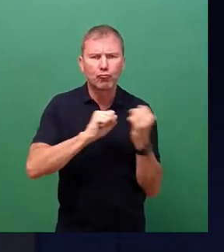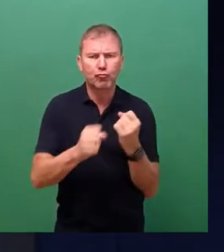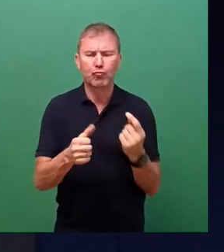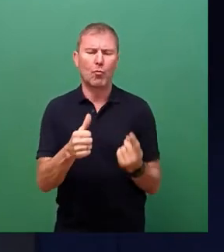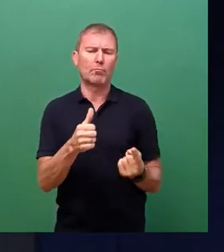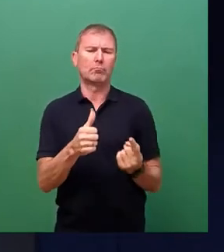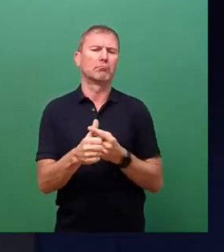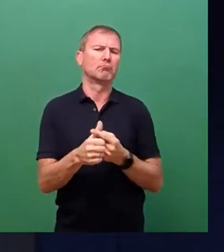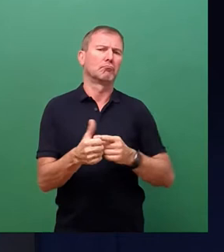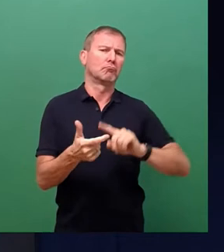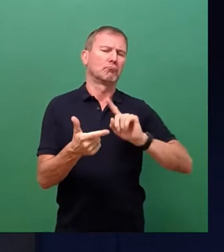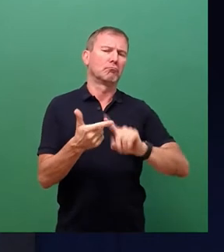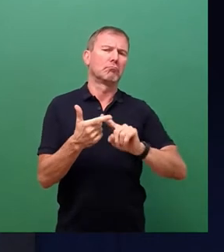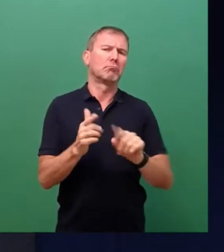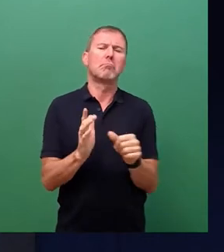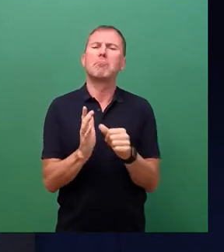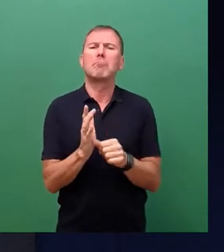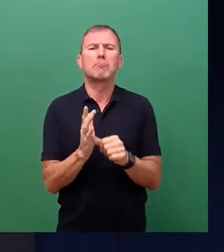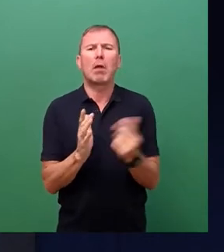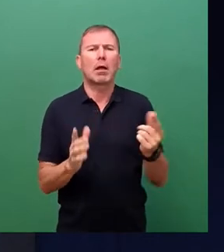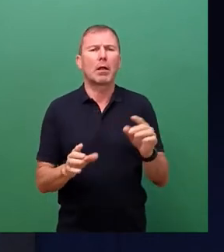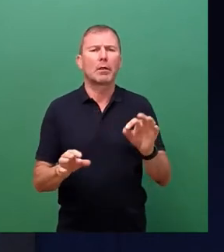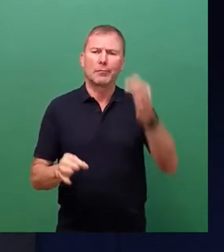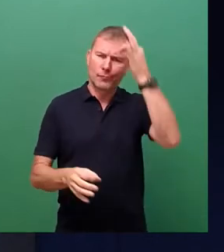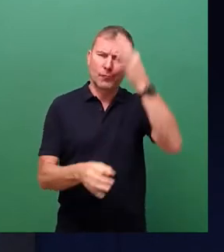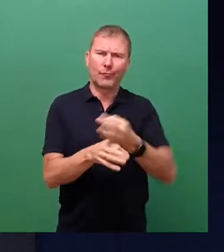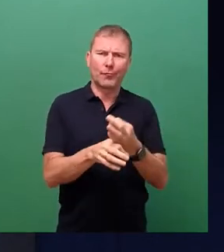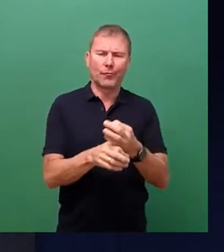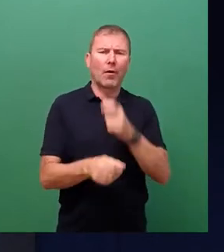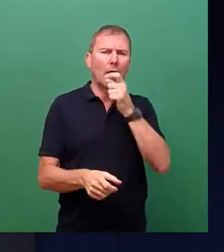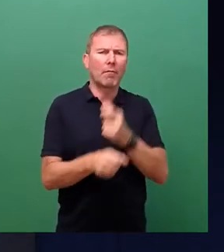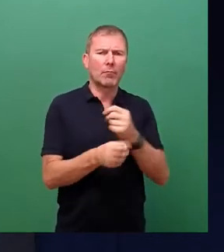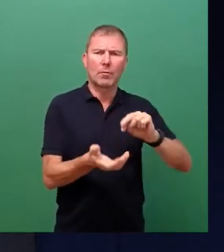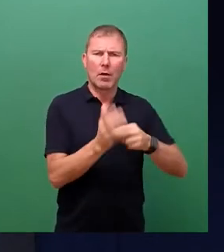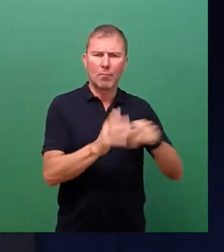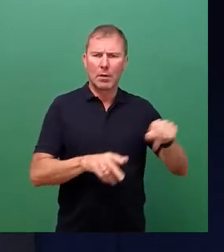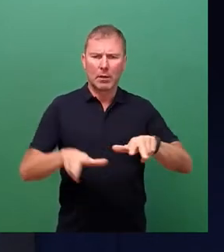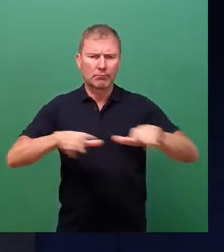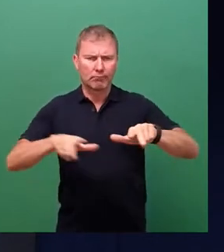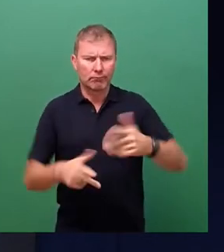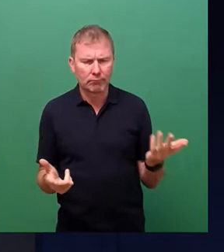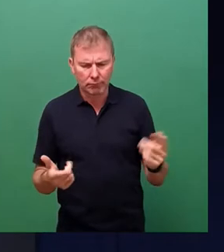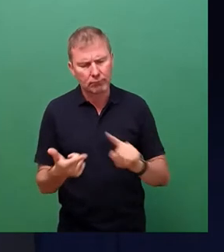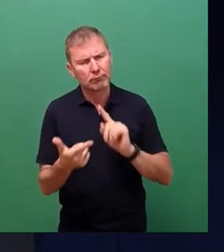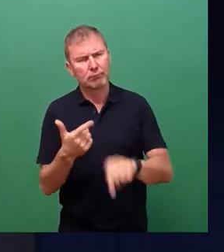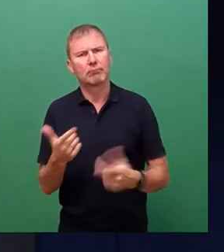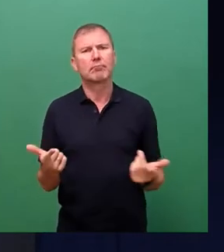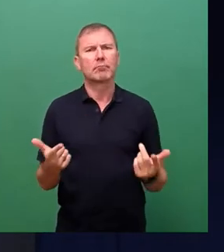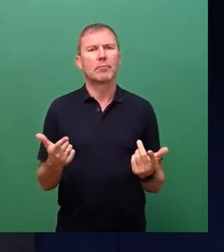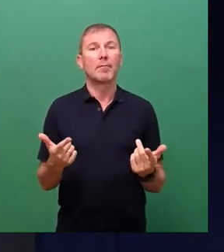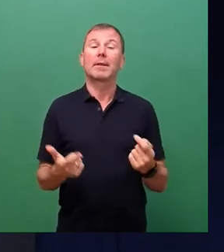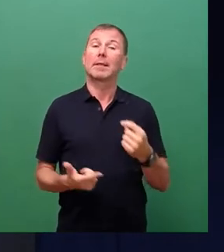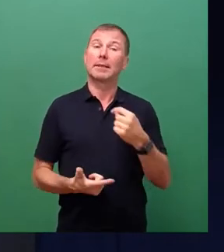eventuell mangelnder Sachkunde auch der verantwortlichen Politiker. Und ich möchte